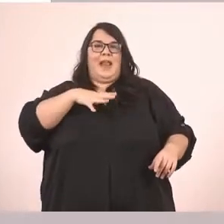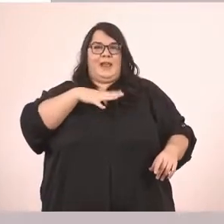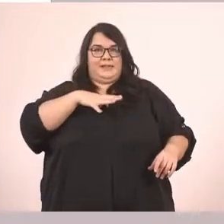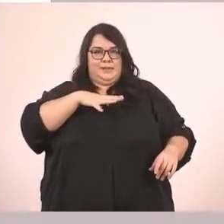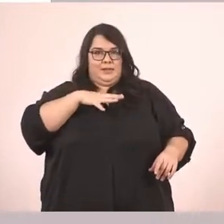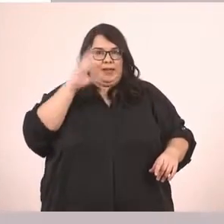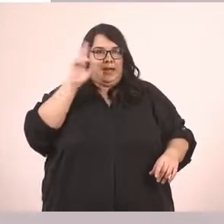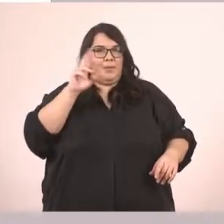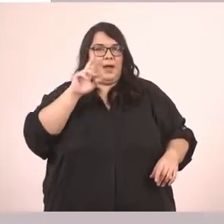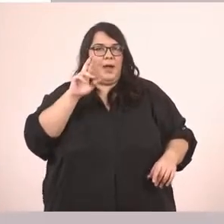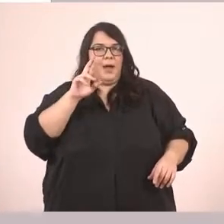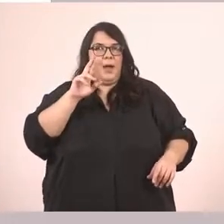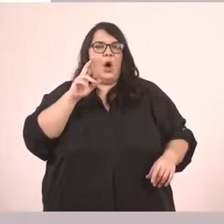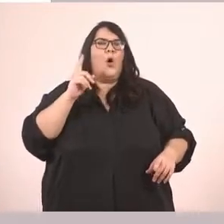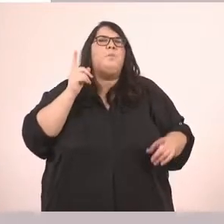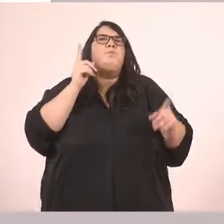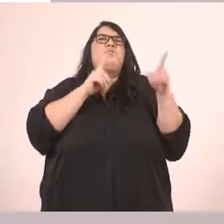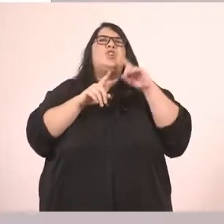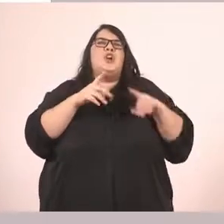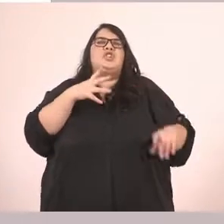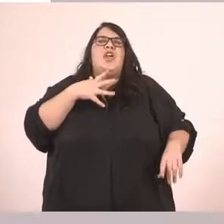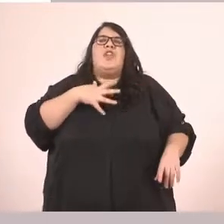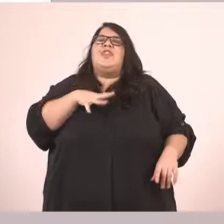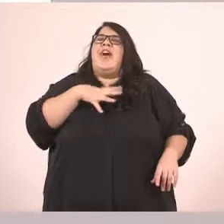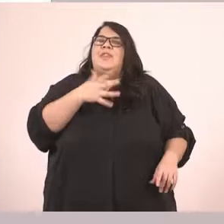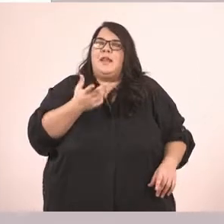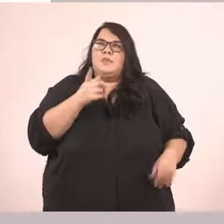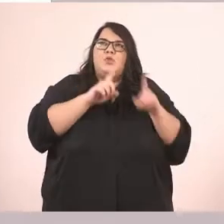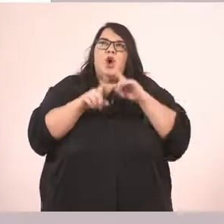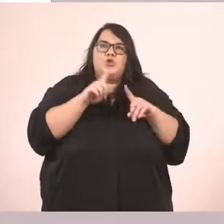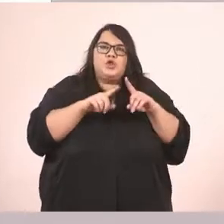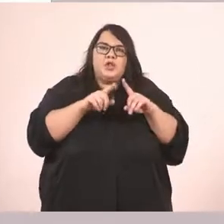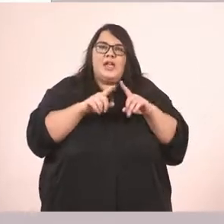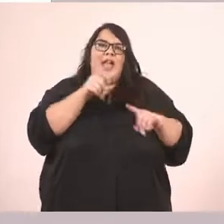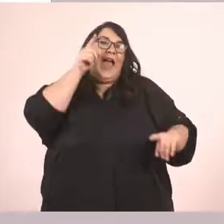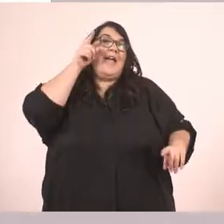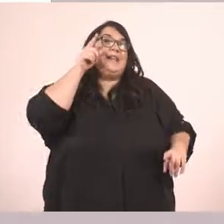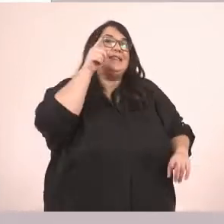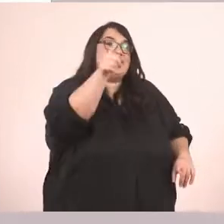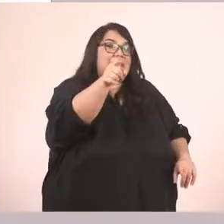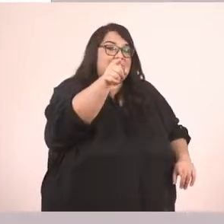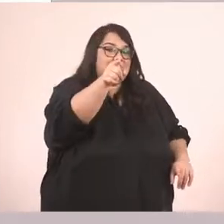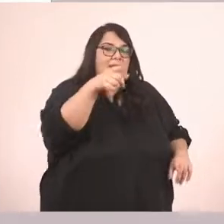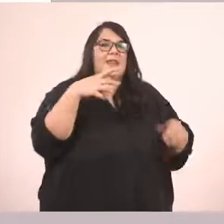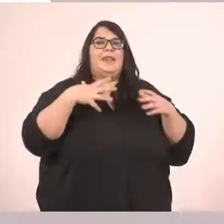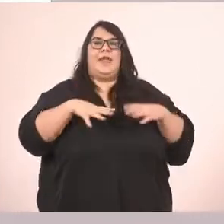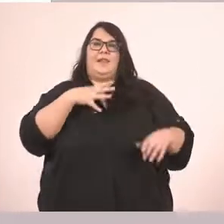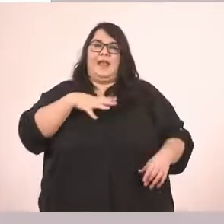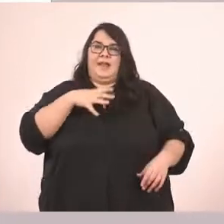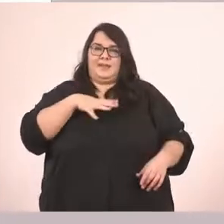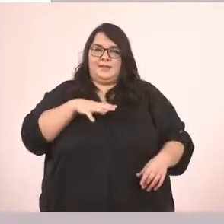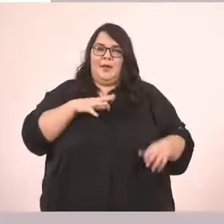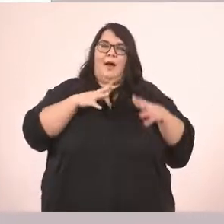ήθελες. Ποιος θα ήθελες. Ποια είναι η απάντηση. Εσύ θα ήθελες.